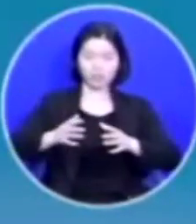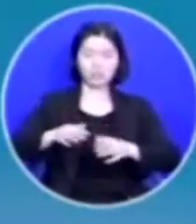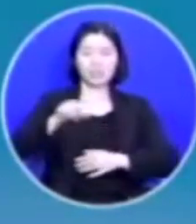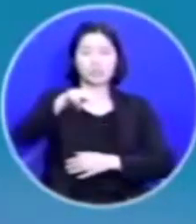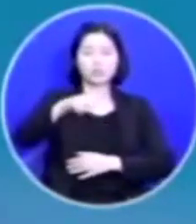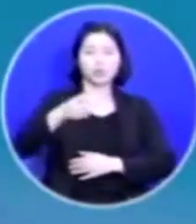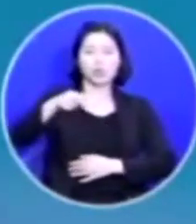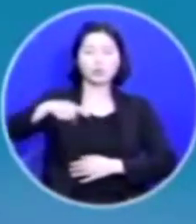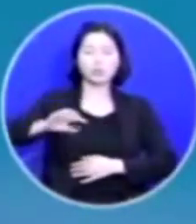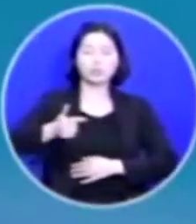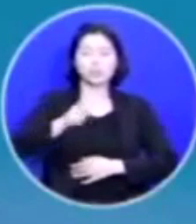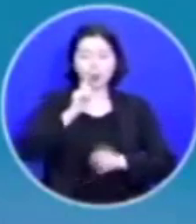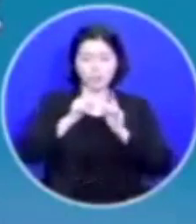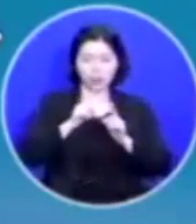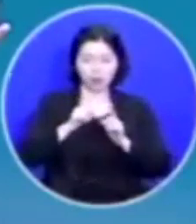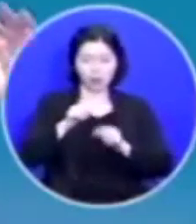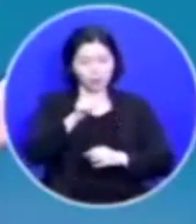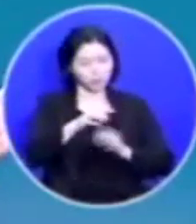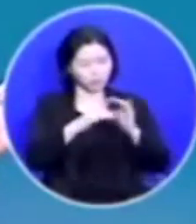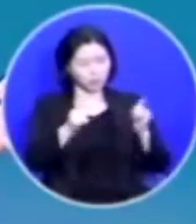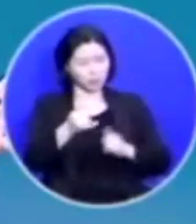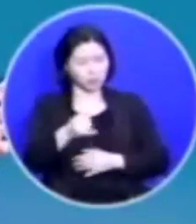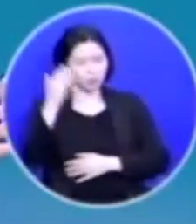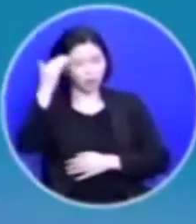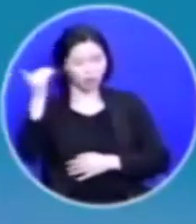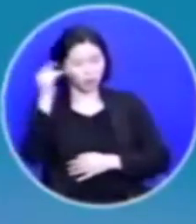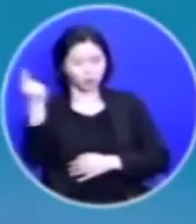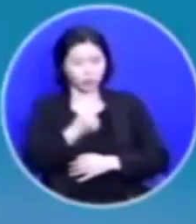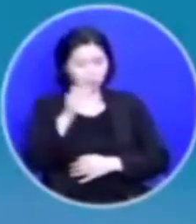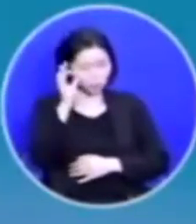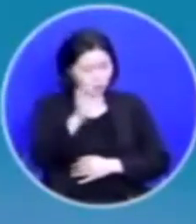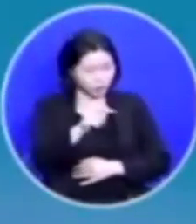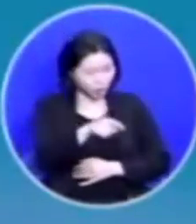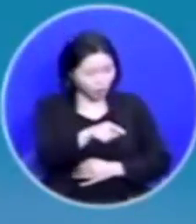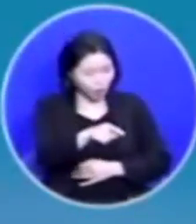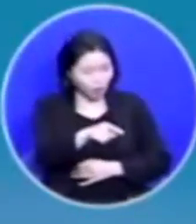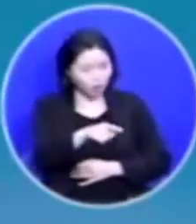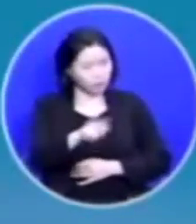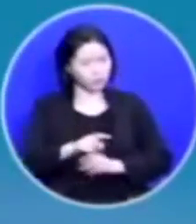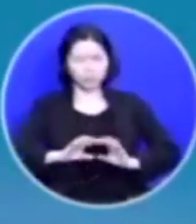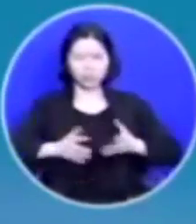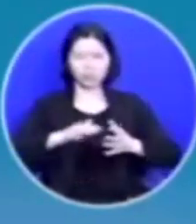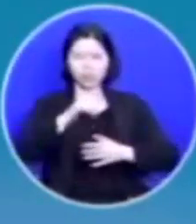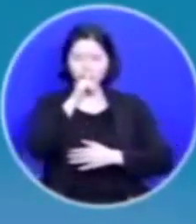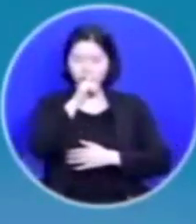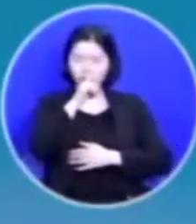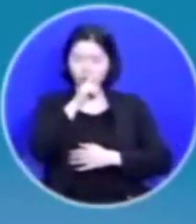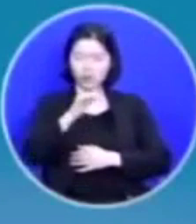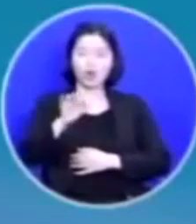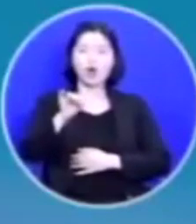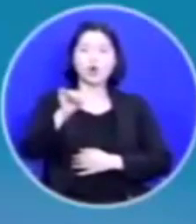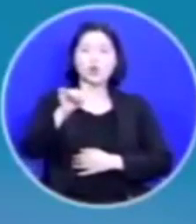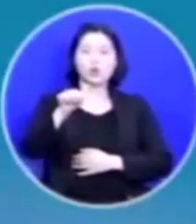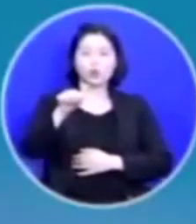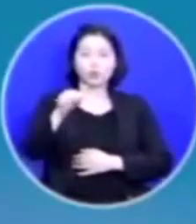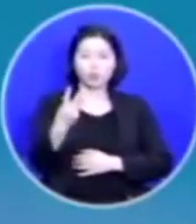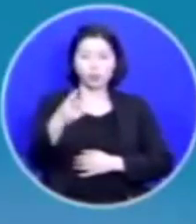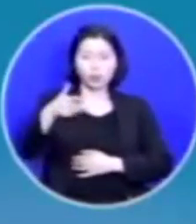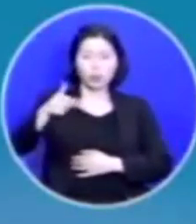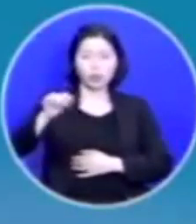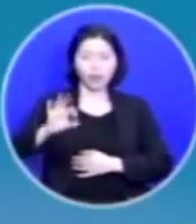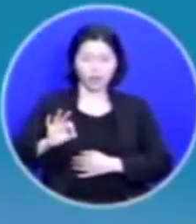한국에 와서 보니까 세상에 어떻게 이런 나라가 다 있나 이렇게 여겨진 거예요 효행, 부모님을